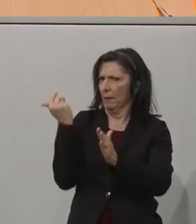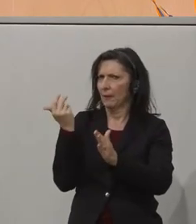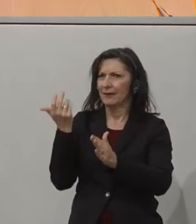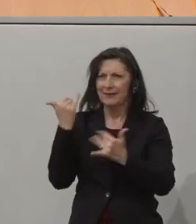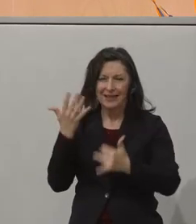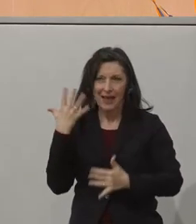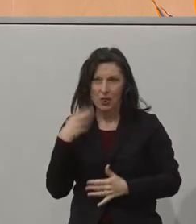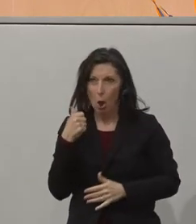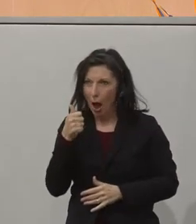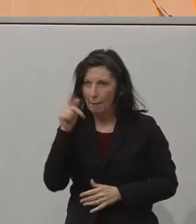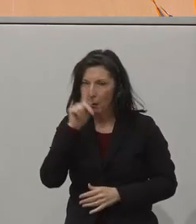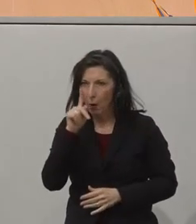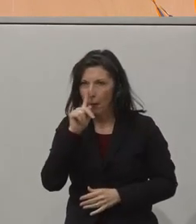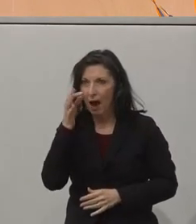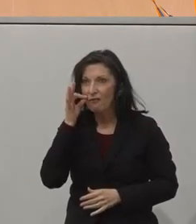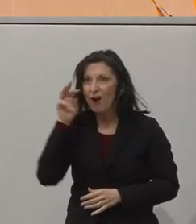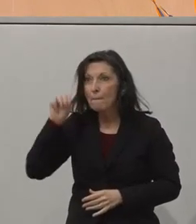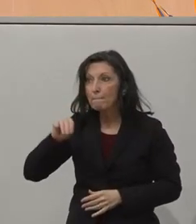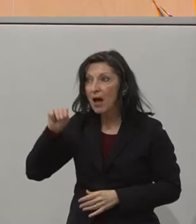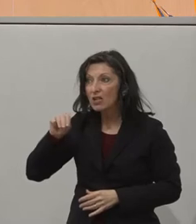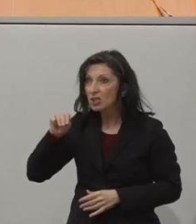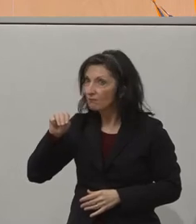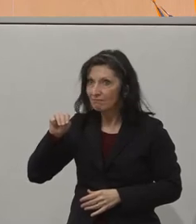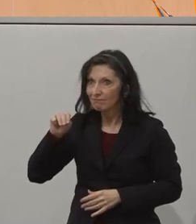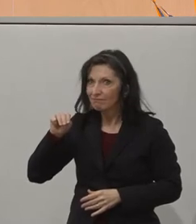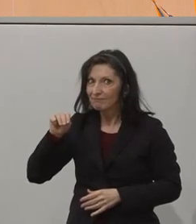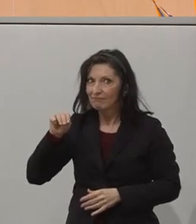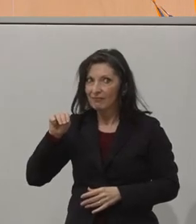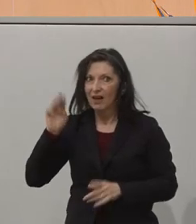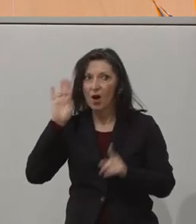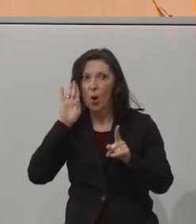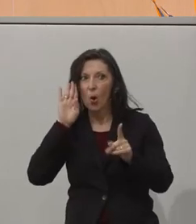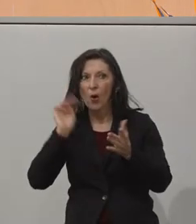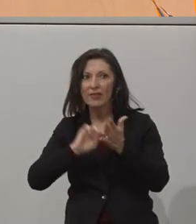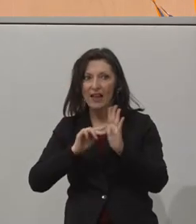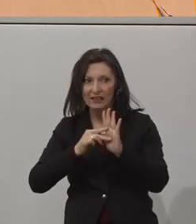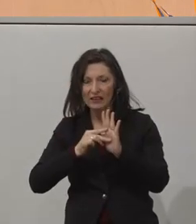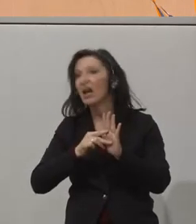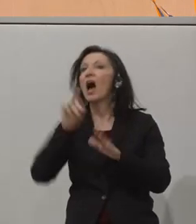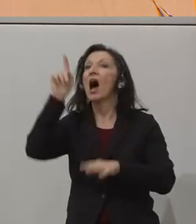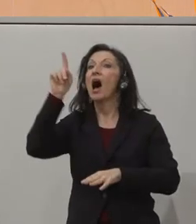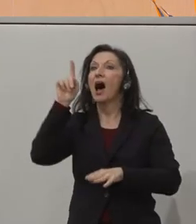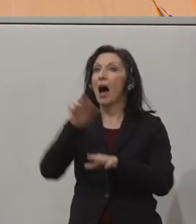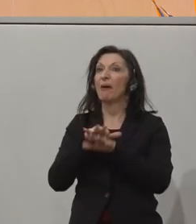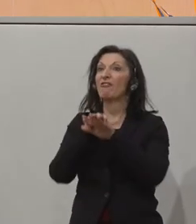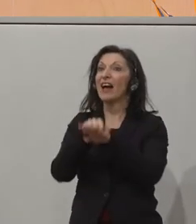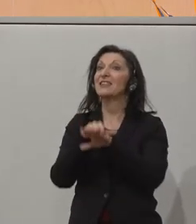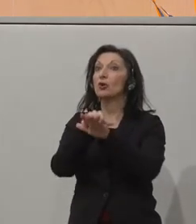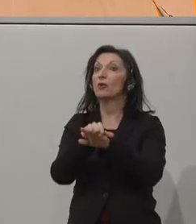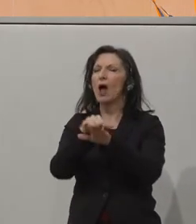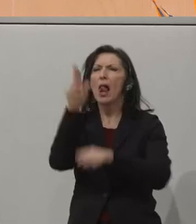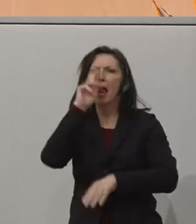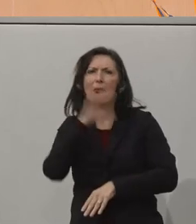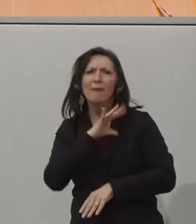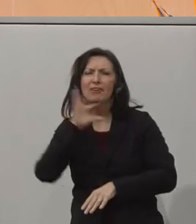mit Frau Meierschitz. Nein, doch nicht. Da wird mir gerade aus der Technik gezeigt. Und Franz Josef Huanig, jawohl. Lieber Franz